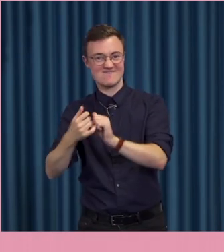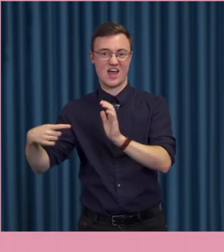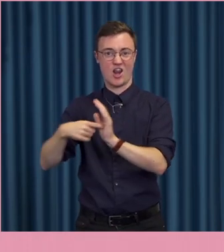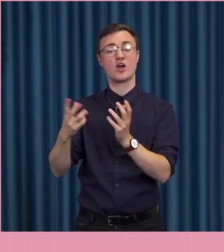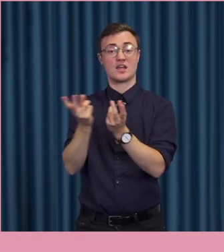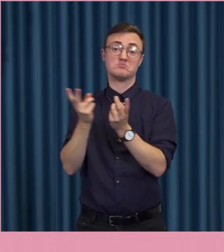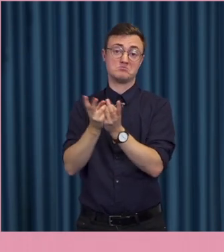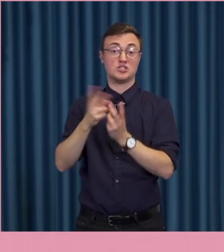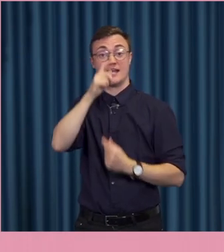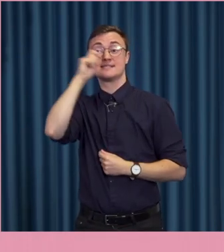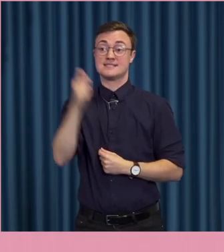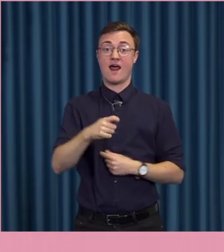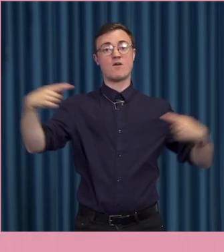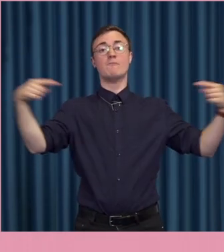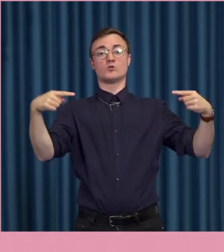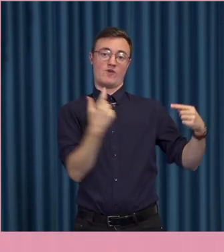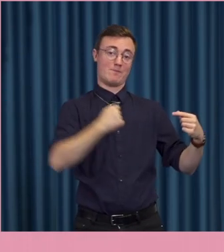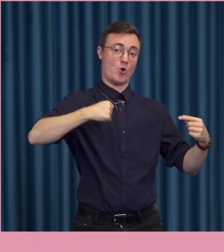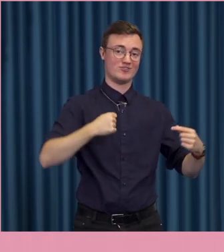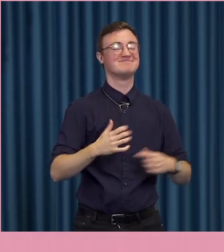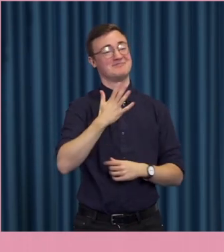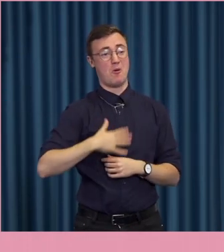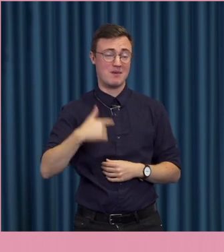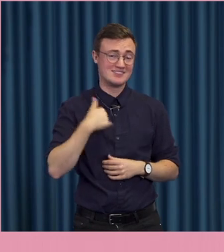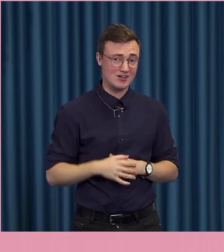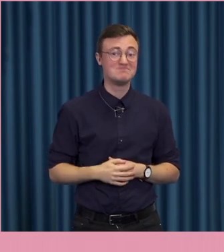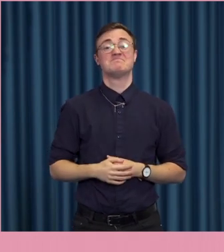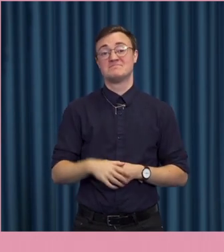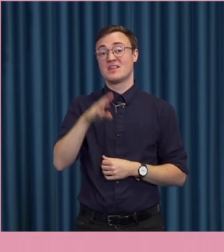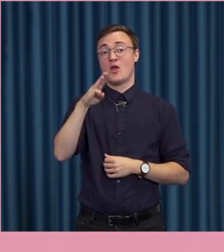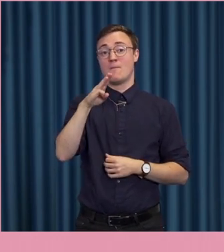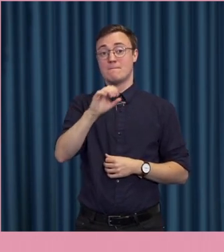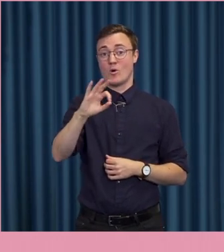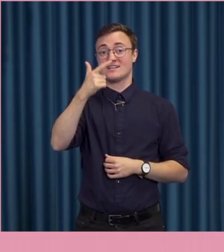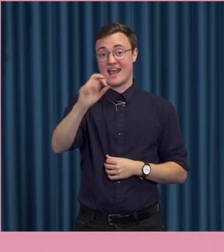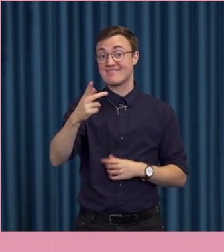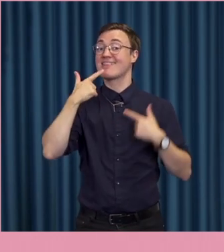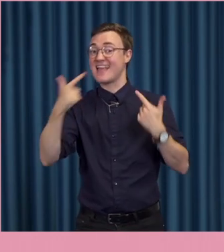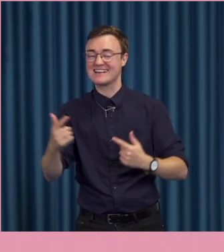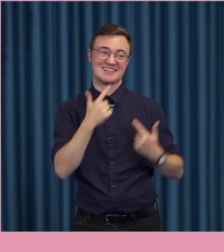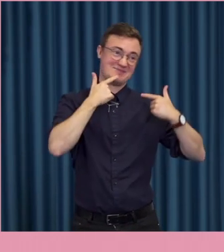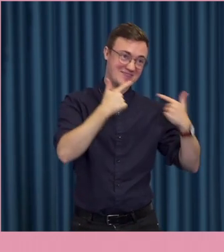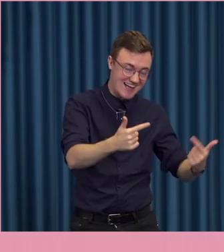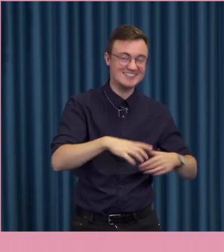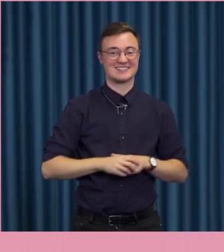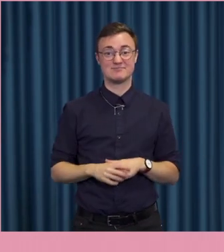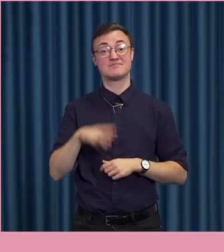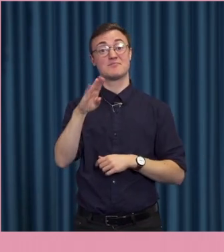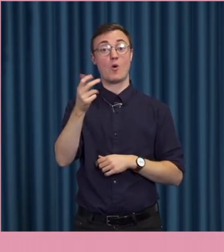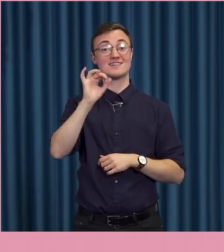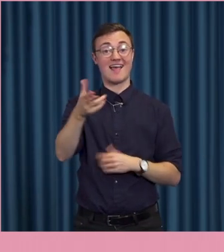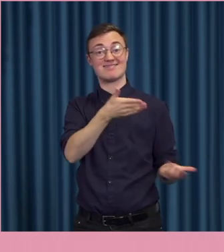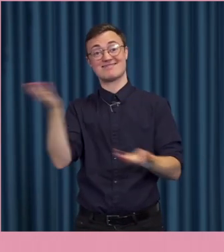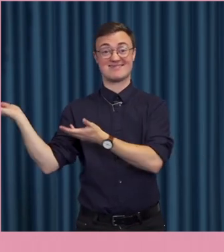får straff som står i proportion som du säger. Ja, det hoppas jag om. Mårten, tusen tack för att du kom hit och filosoferade oss idag. Mårten Schultz!